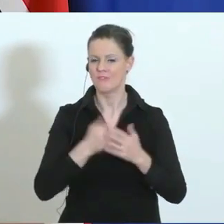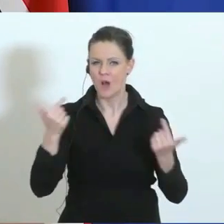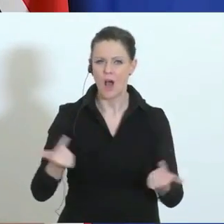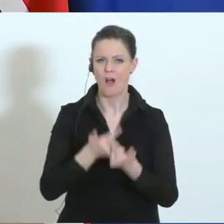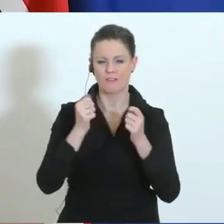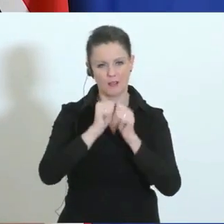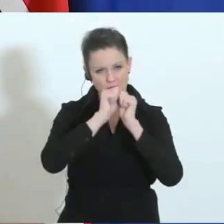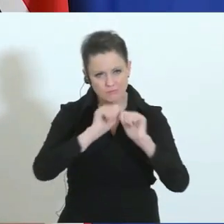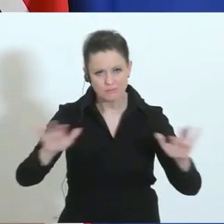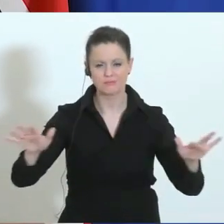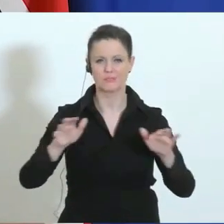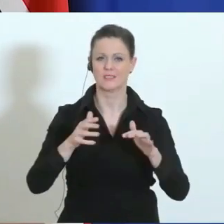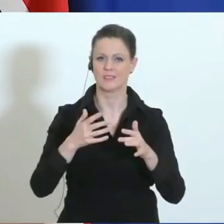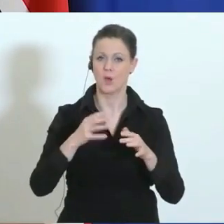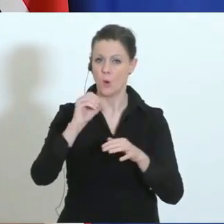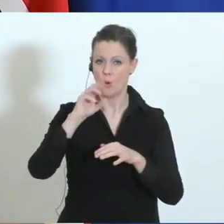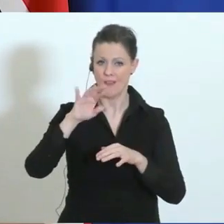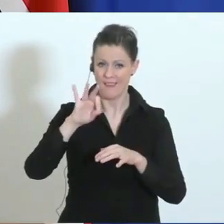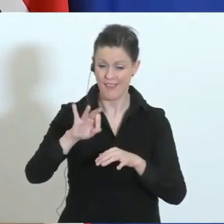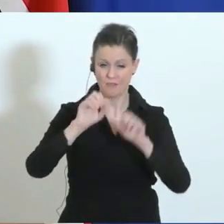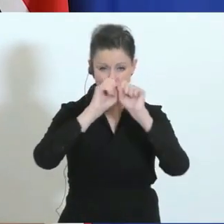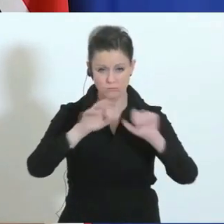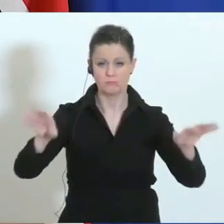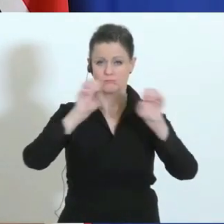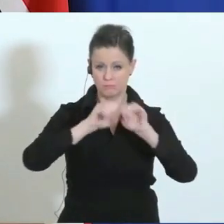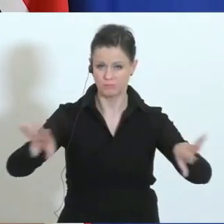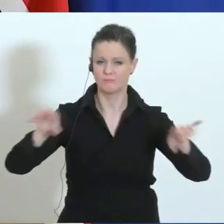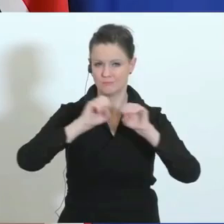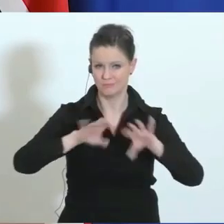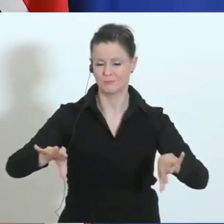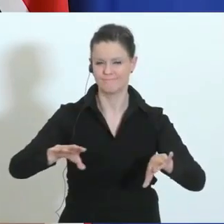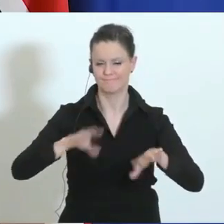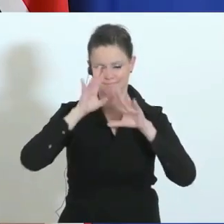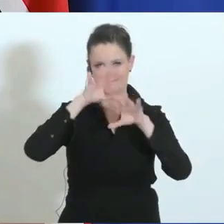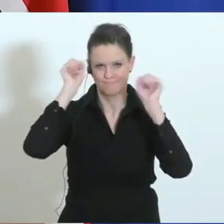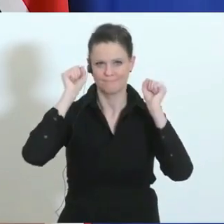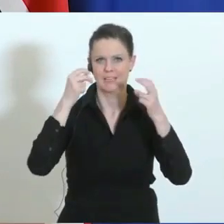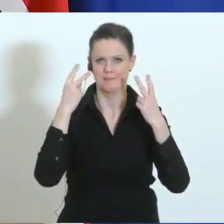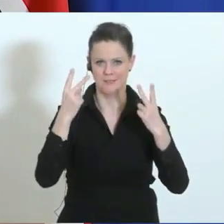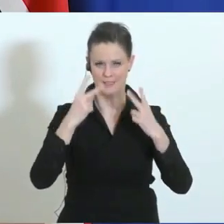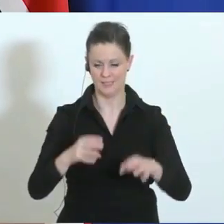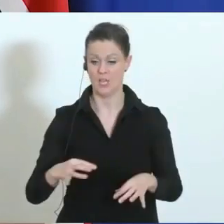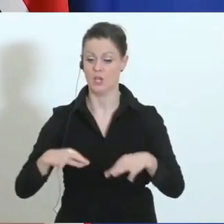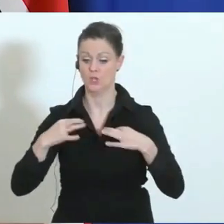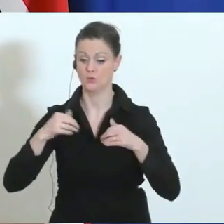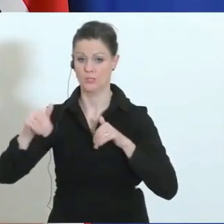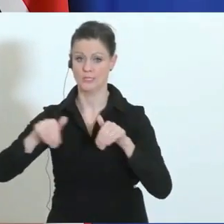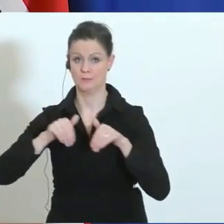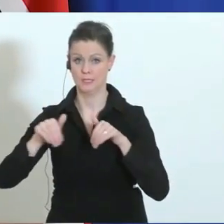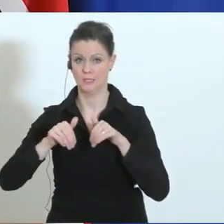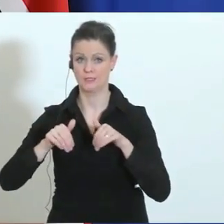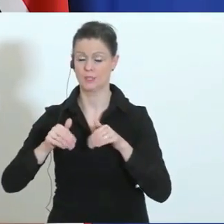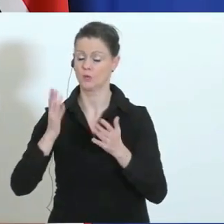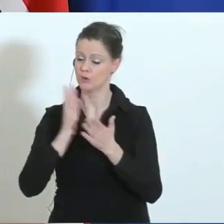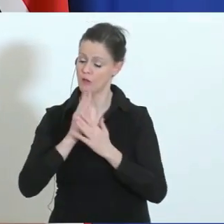damit Medien des ORF sehr federführend, wie gewirkt hat, gezeigt hat, wie wichtig das ist. Und der Gesundheitsminister hat nicht einmal uns die